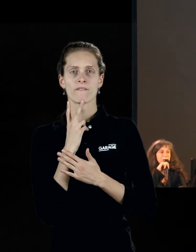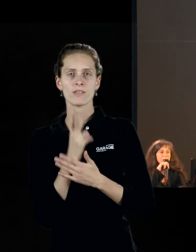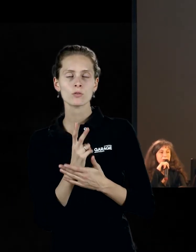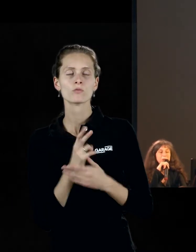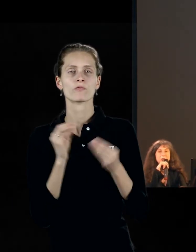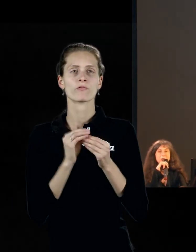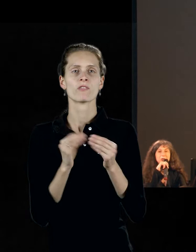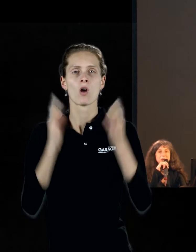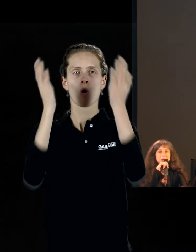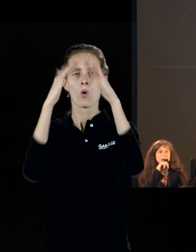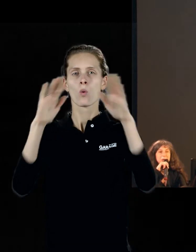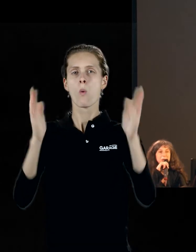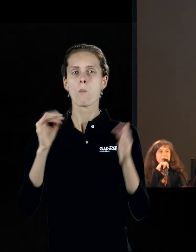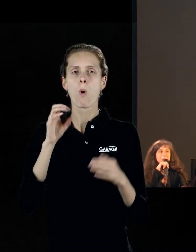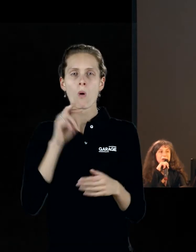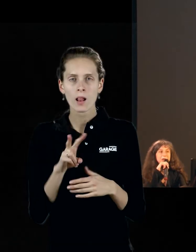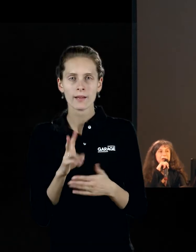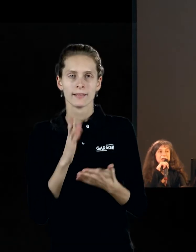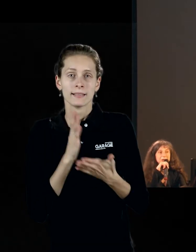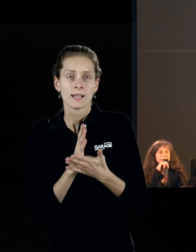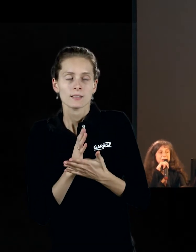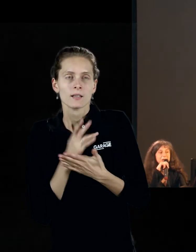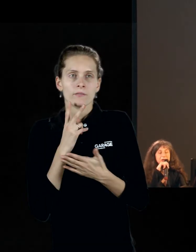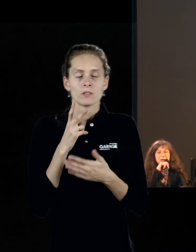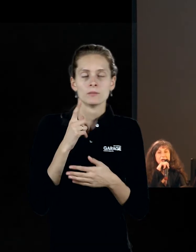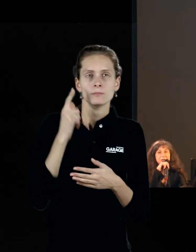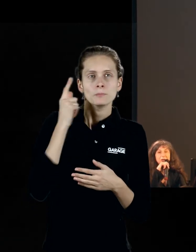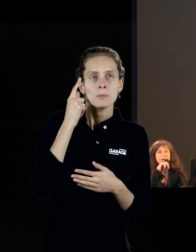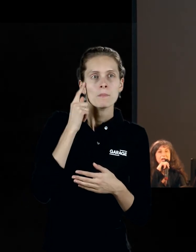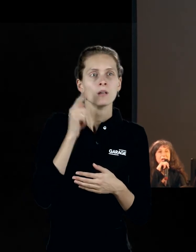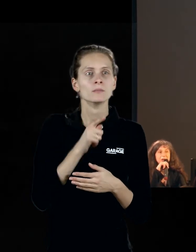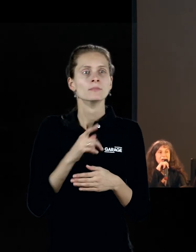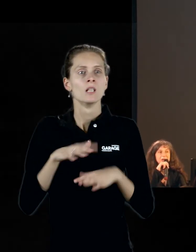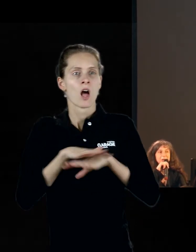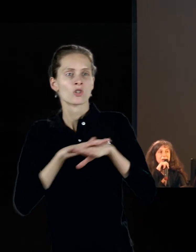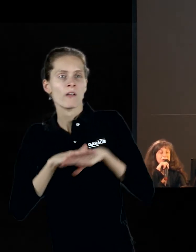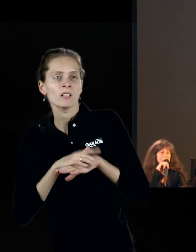купола, что все равно присутствует этот самый более-менее опознаваемый ландшафт,